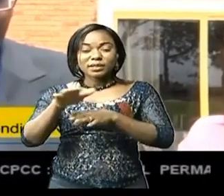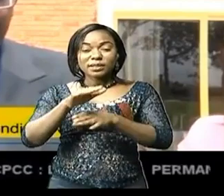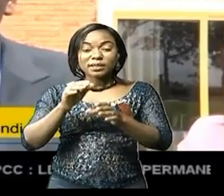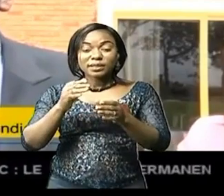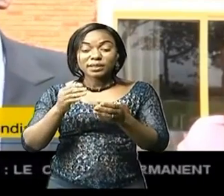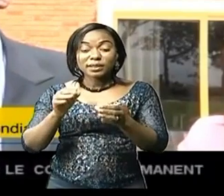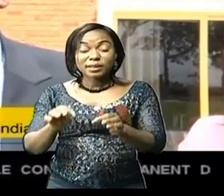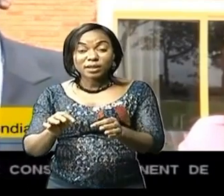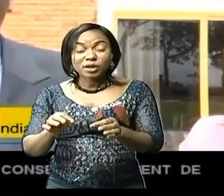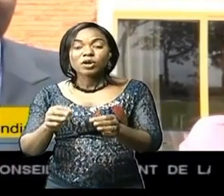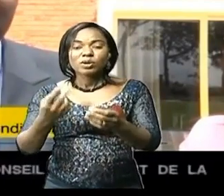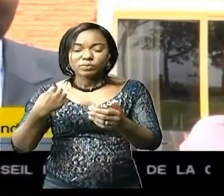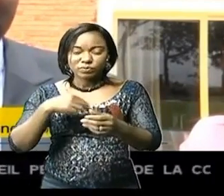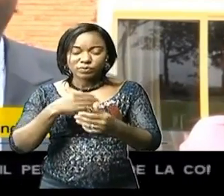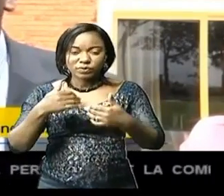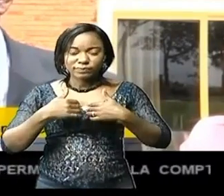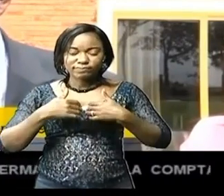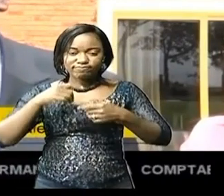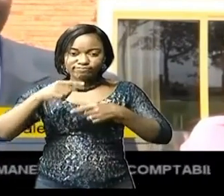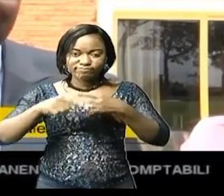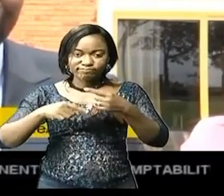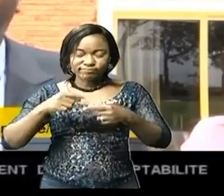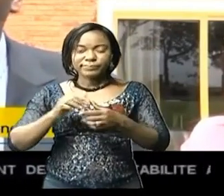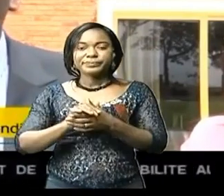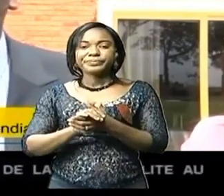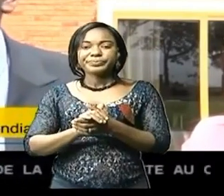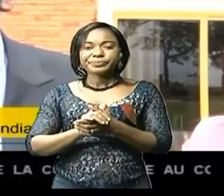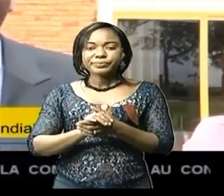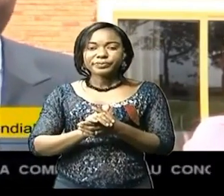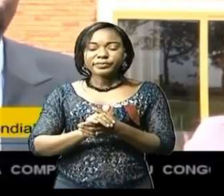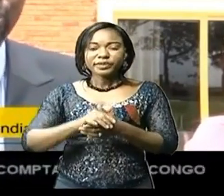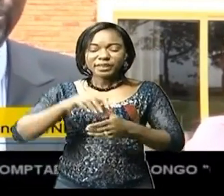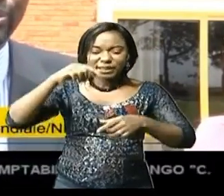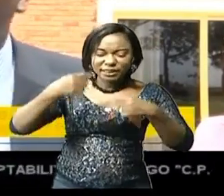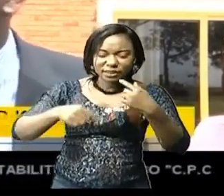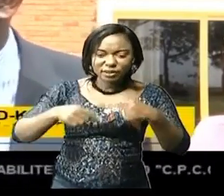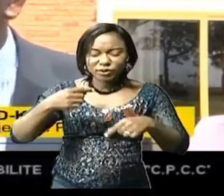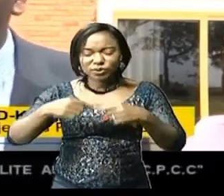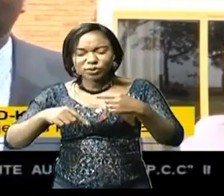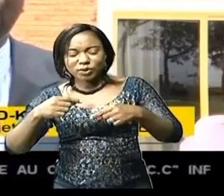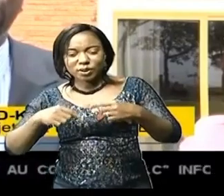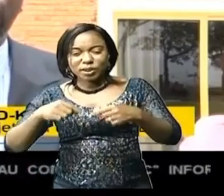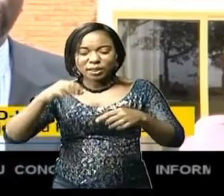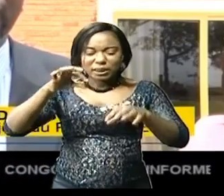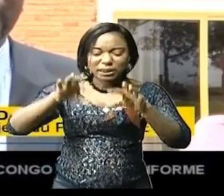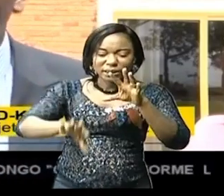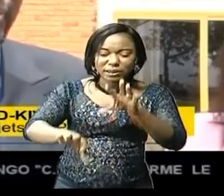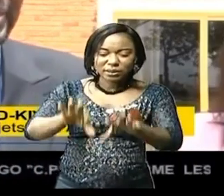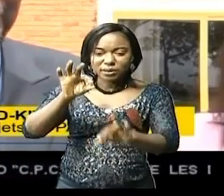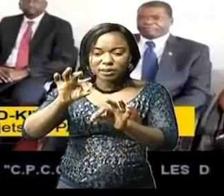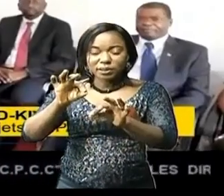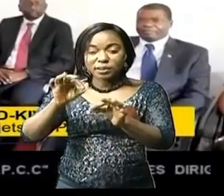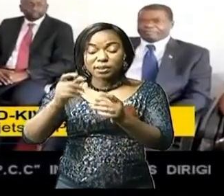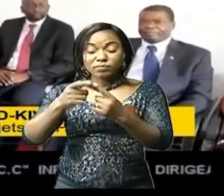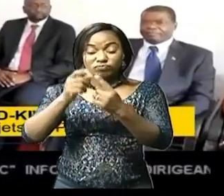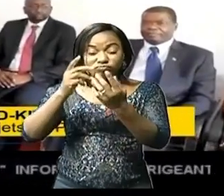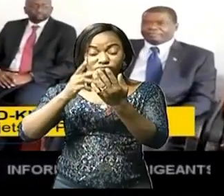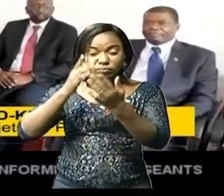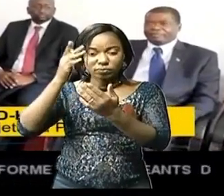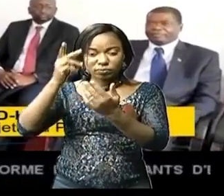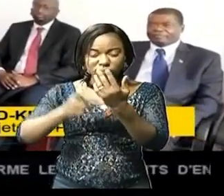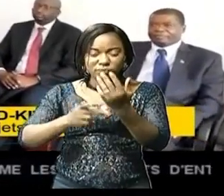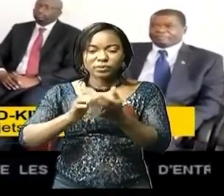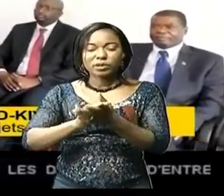nous avons lancé la COPA, la compétition des plans d'affaires pour les PME, il y a quelques mois de cela. Cette mission a